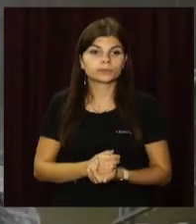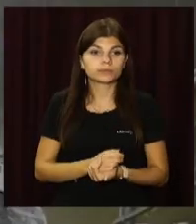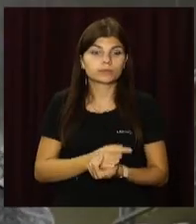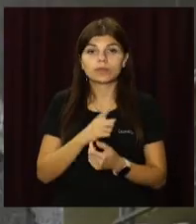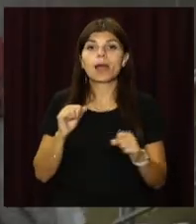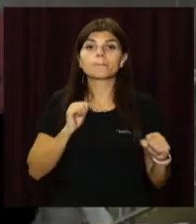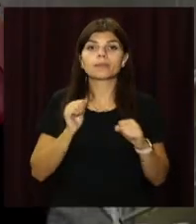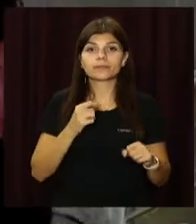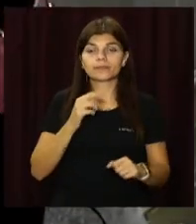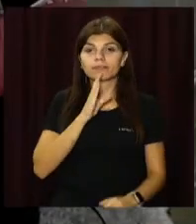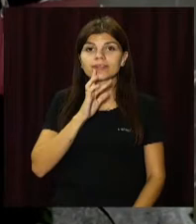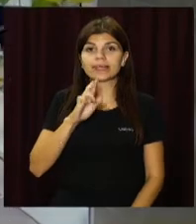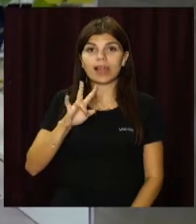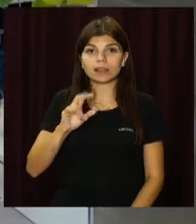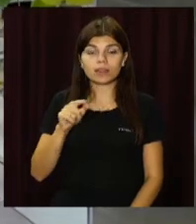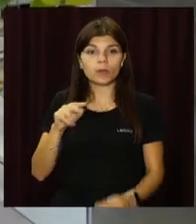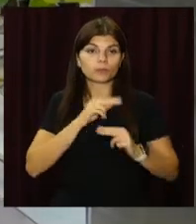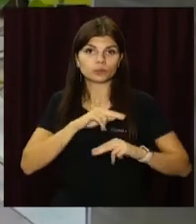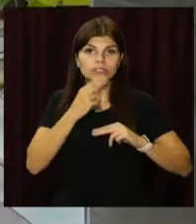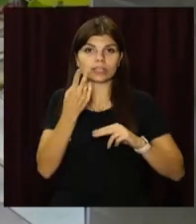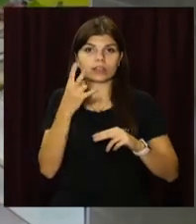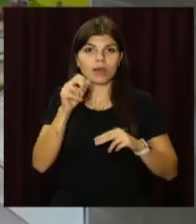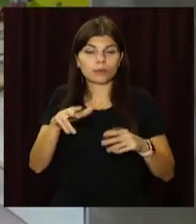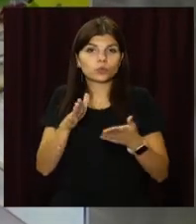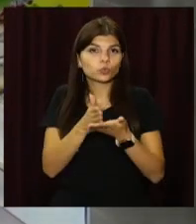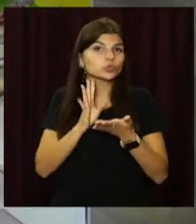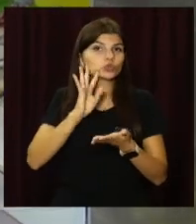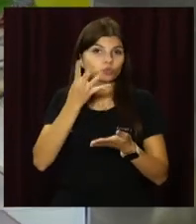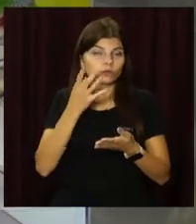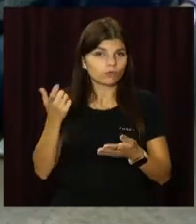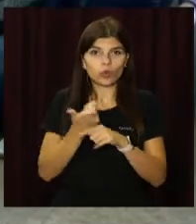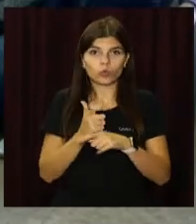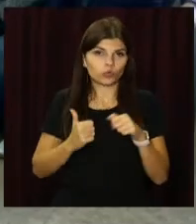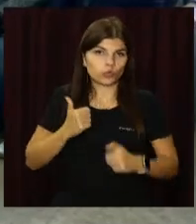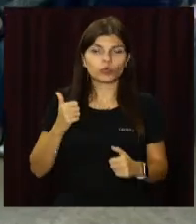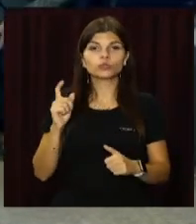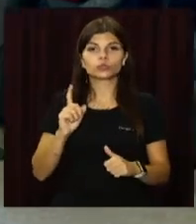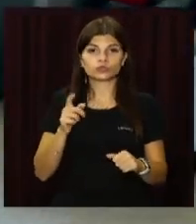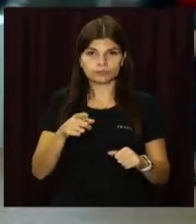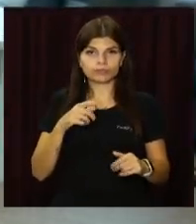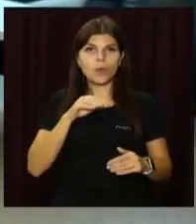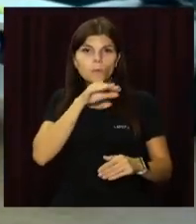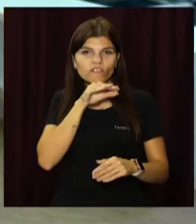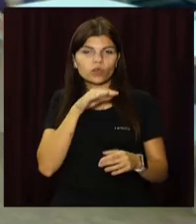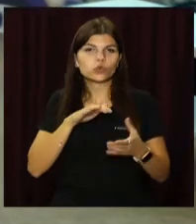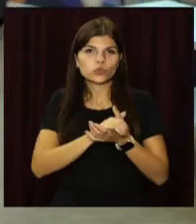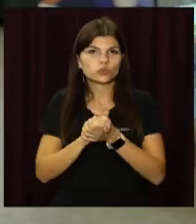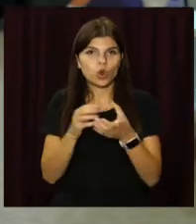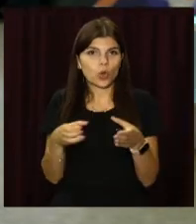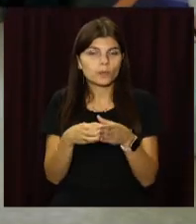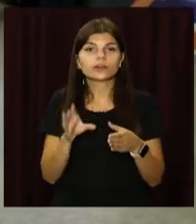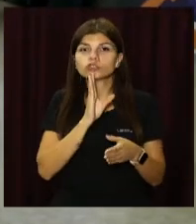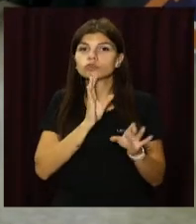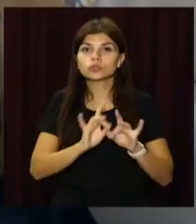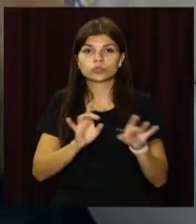Адміністраторка Яна Дєшкіна працює у Кам'янському ЦНАПі вже 4 роки і пишається, що вона – частина професійної та дружньої команди. Жінка